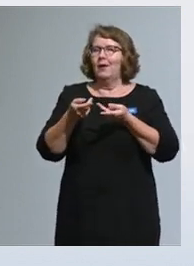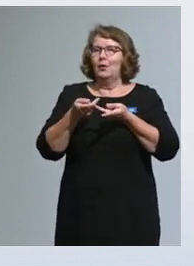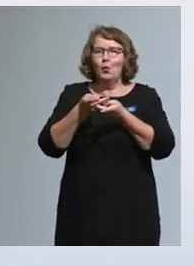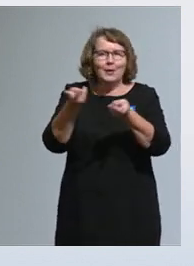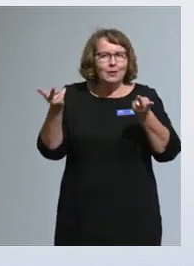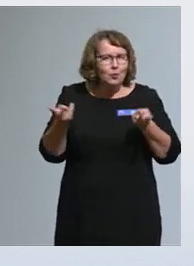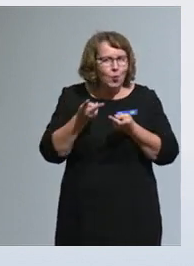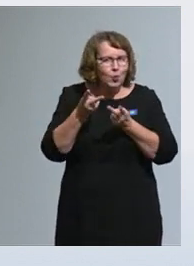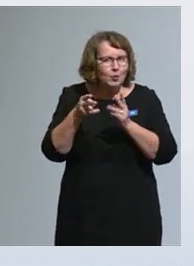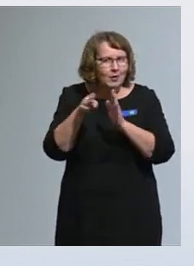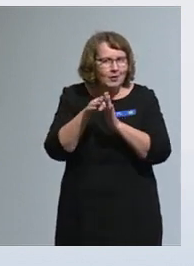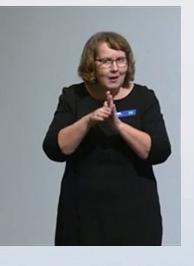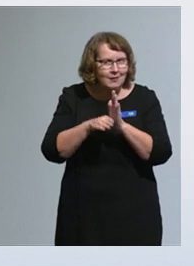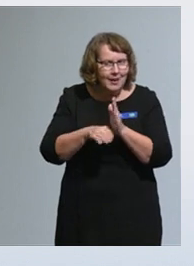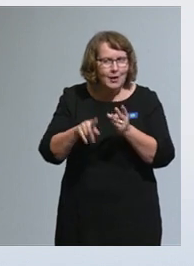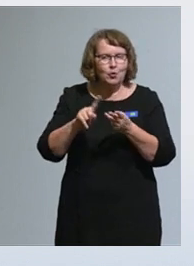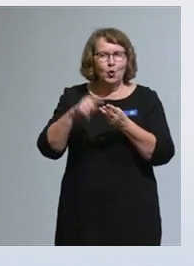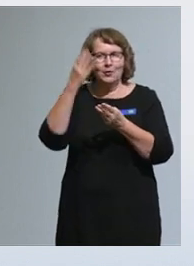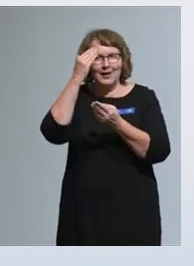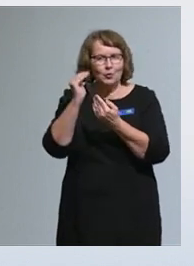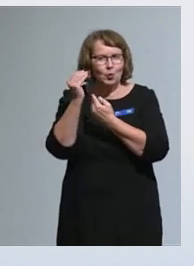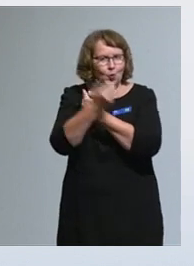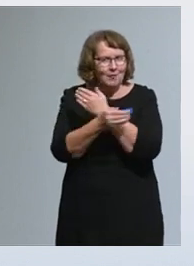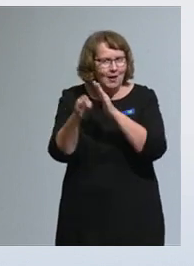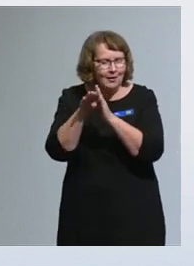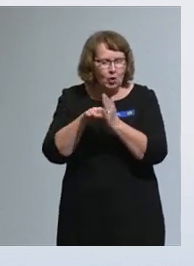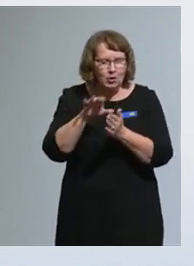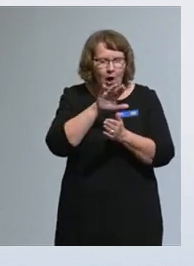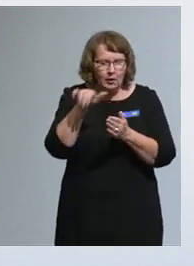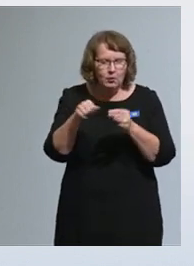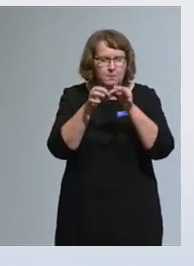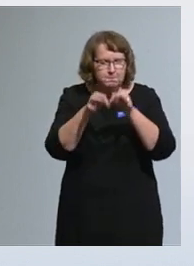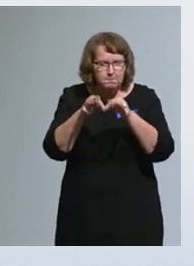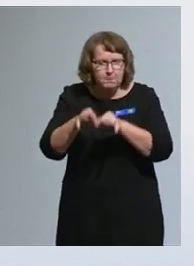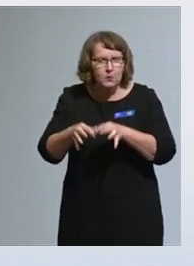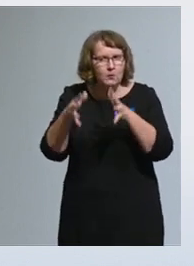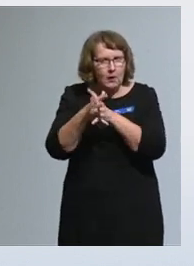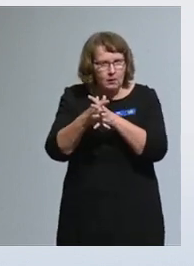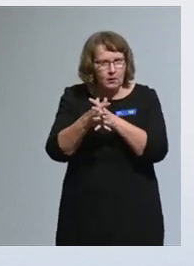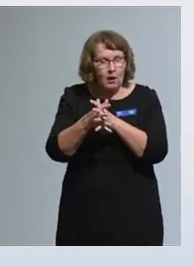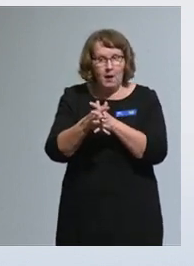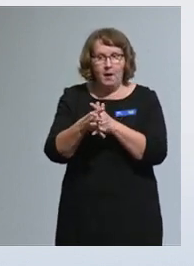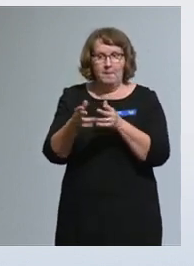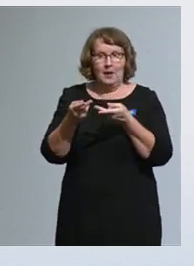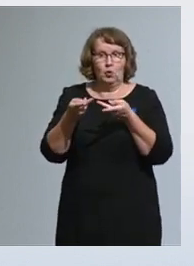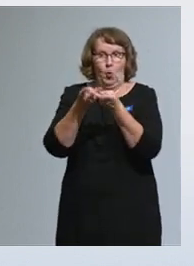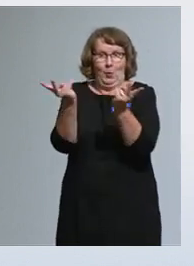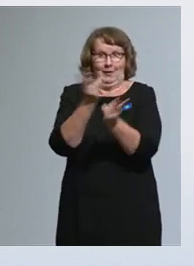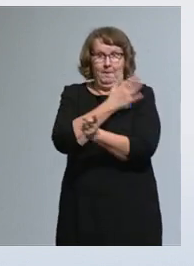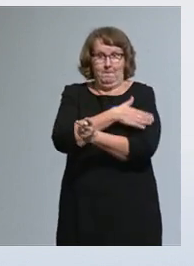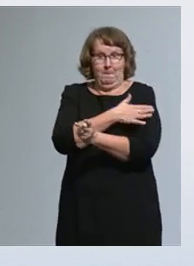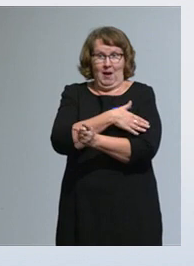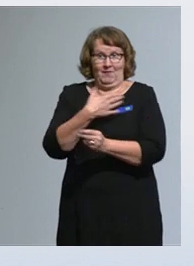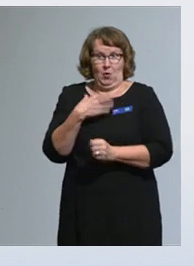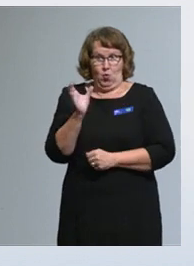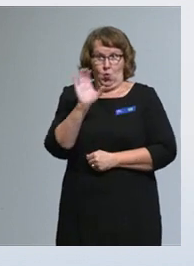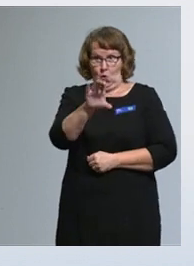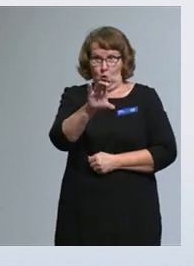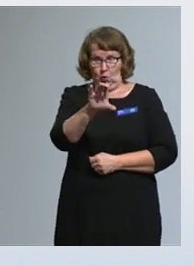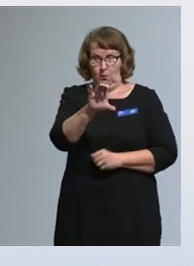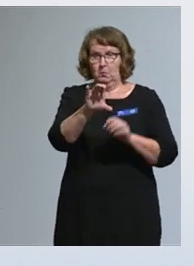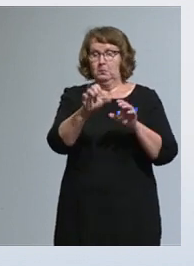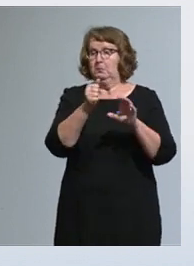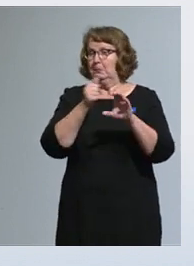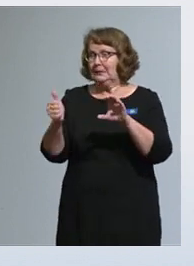tietoturvalainsäädännön kysymykset, ja julkiseen palveluun tuodaan nähtäväksi ainoastaan ne tiedot, jotka